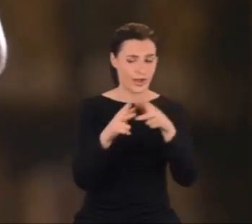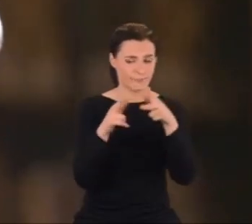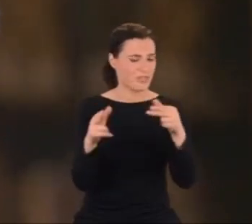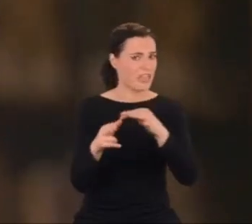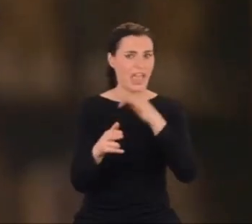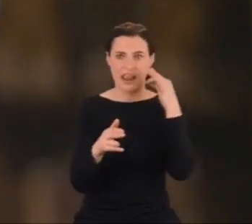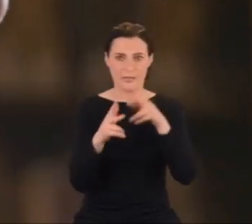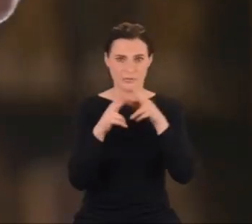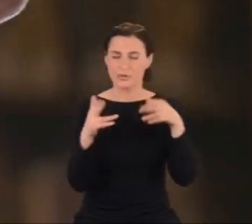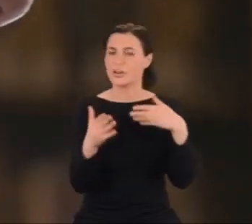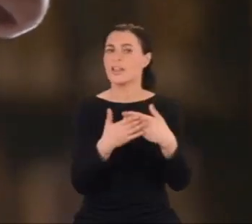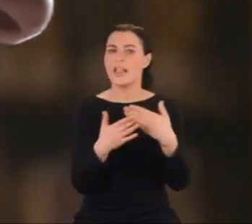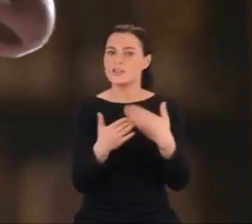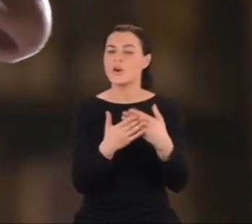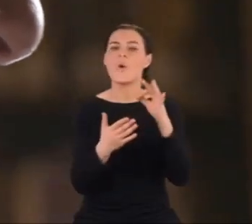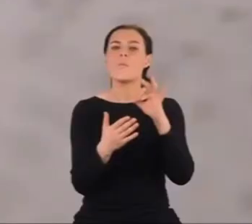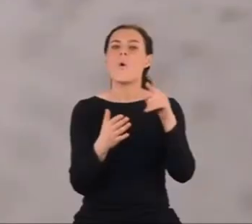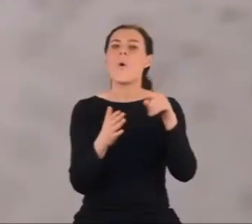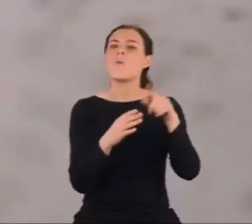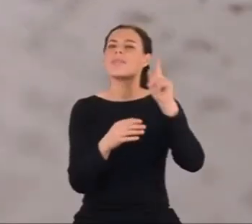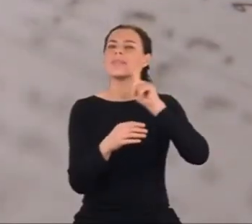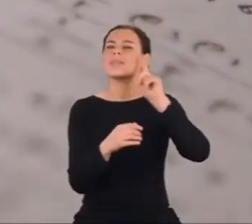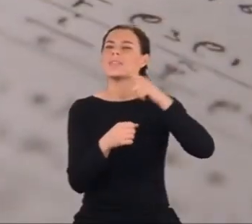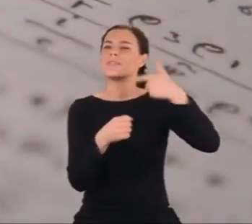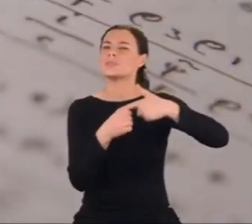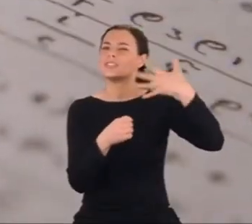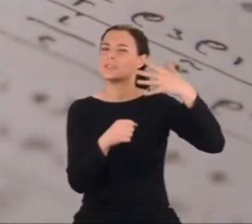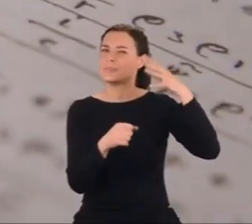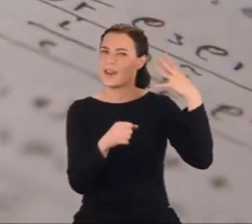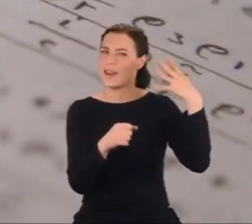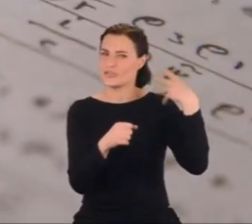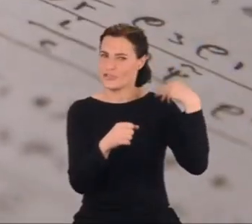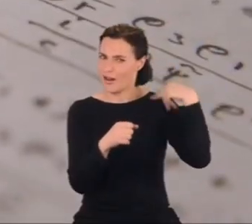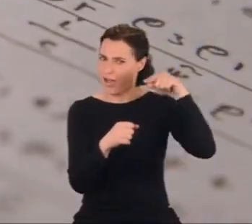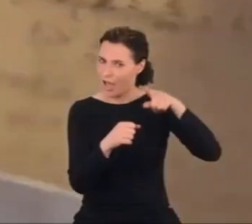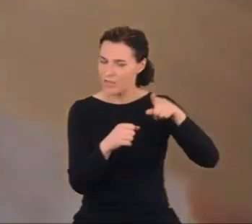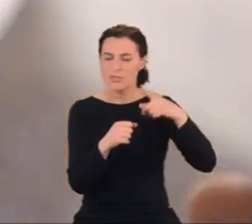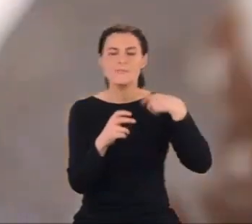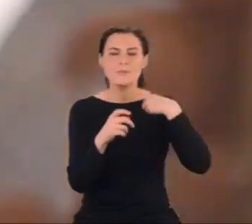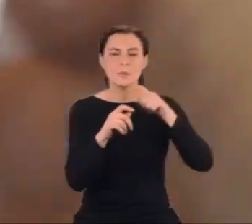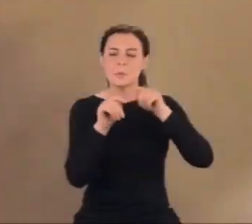Awangardowe ustalenia 25-letniego Włocha budzą zainteresowanie także za granicą.